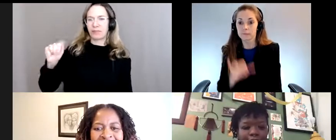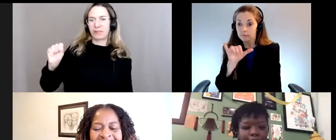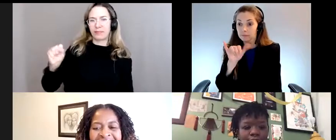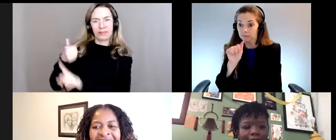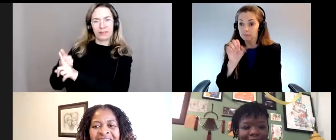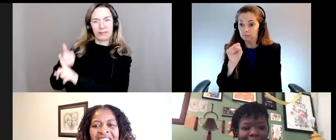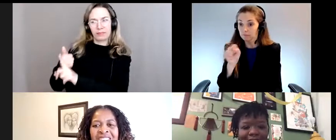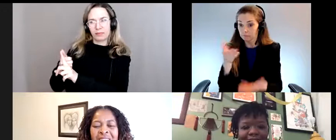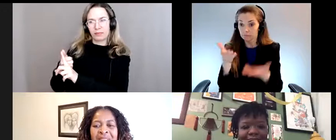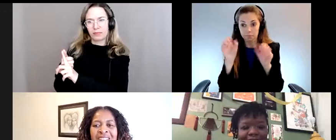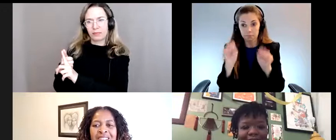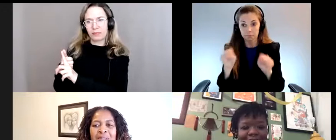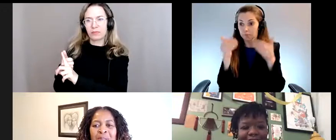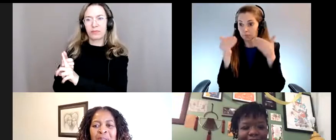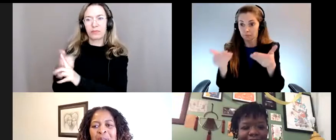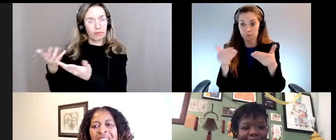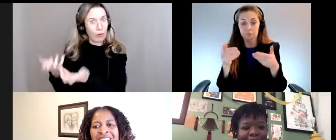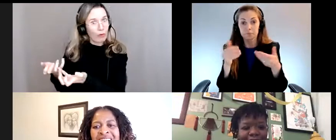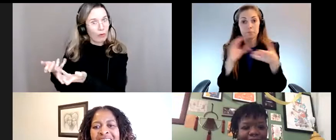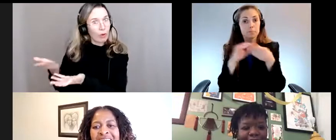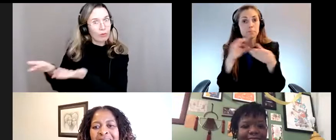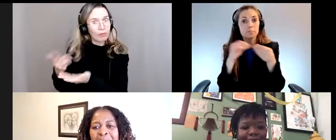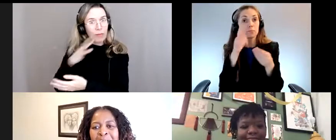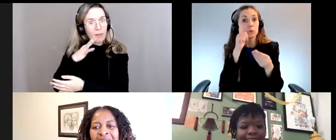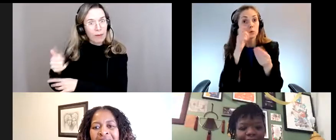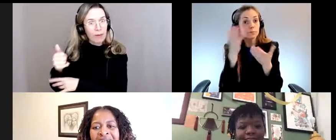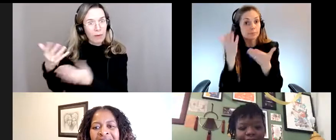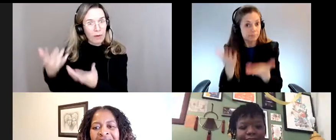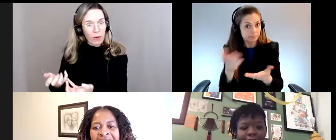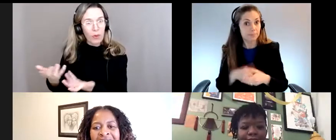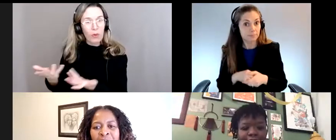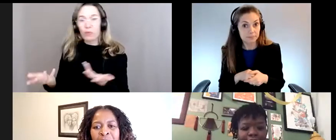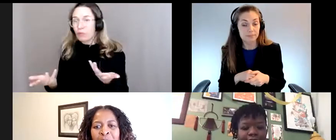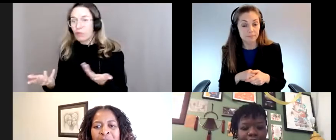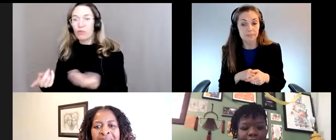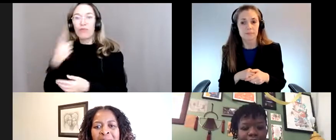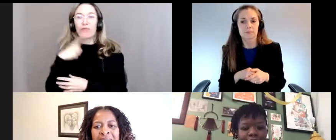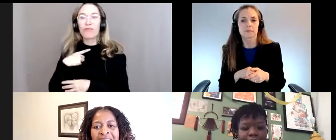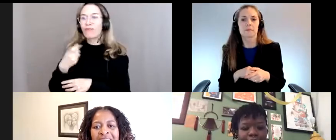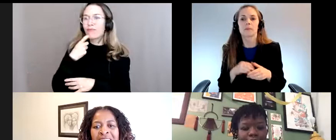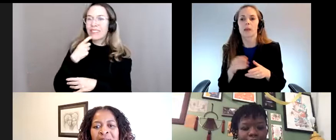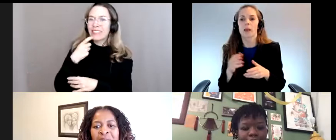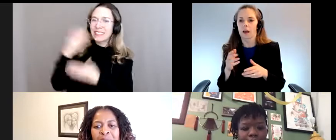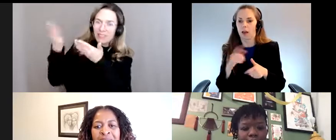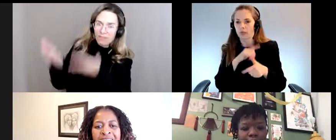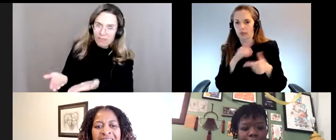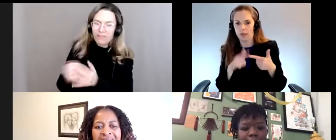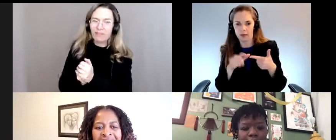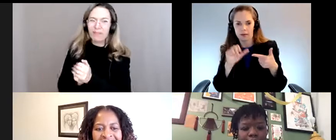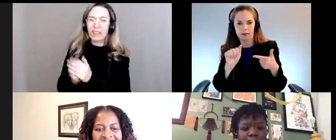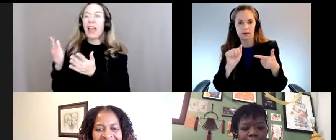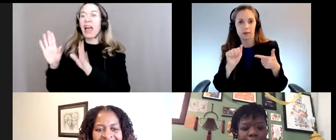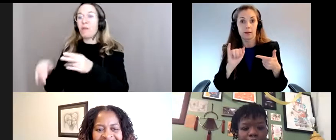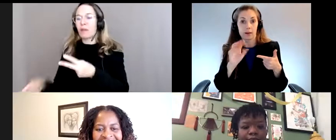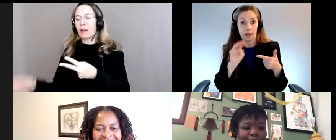est-ce que tu veux prendre la parole, nous dire qui tu es? Nous allons ensuite